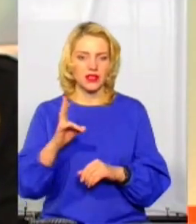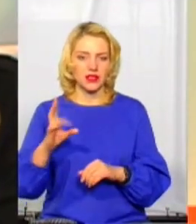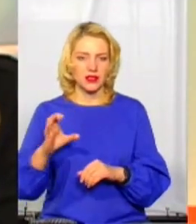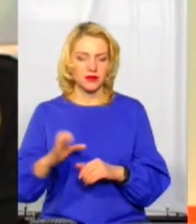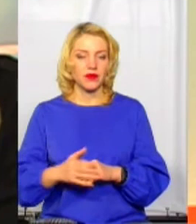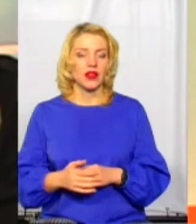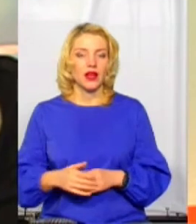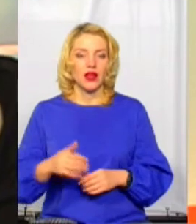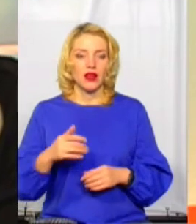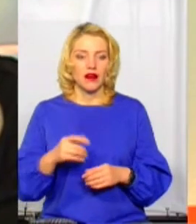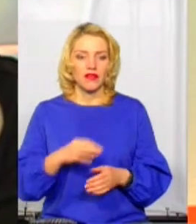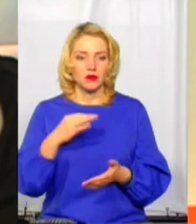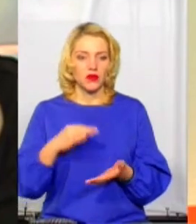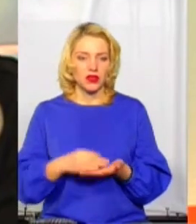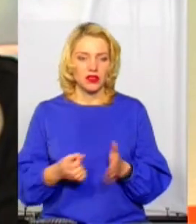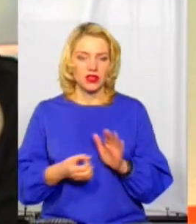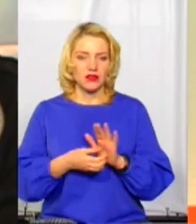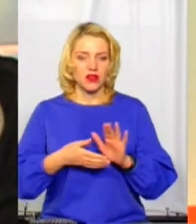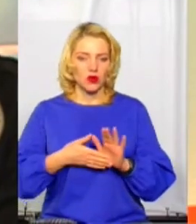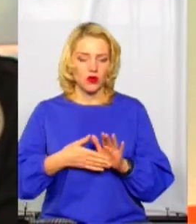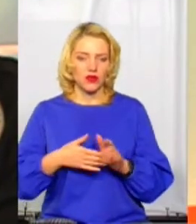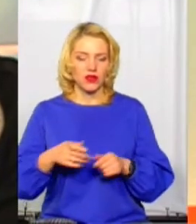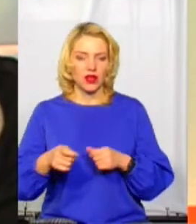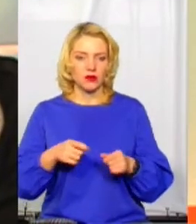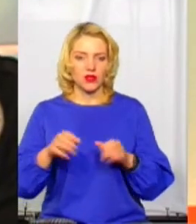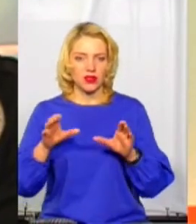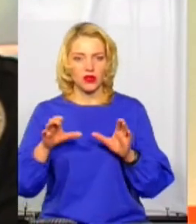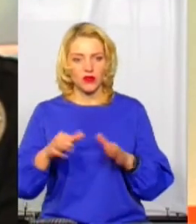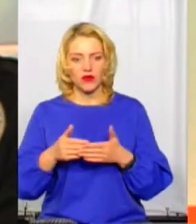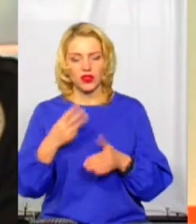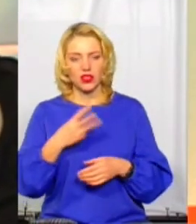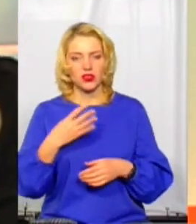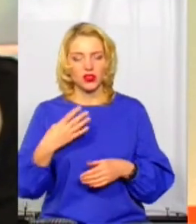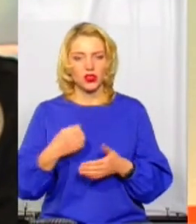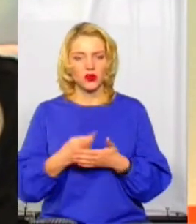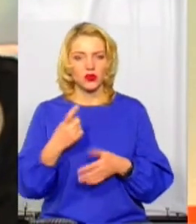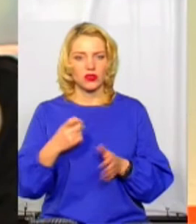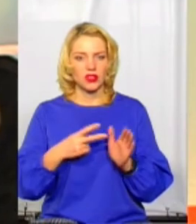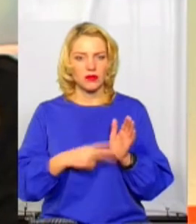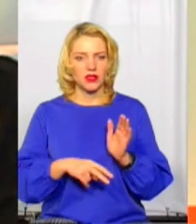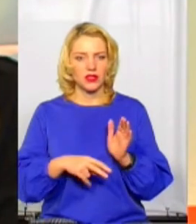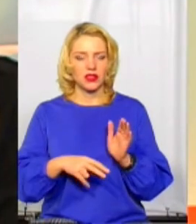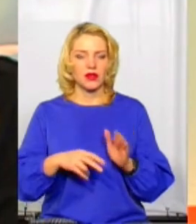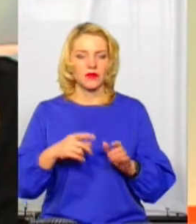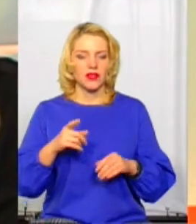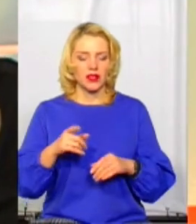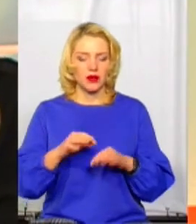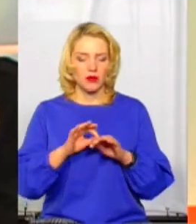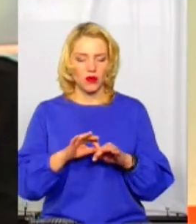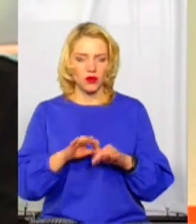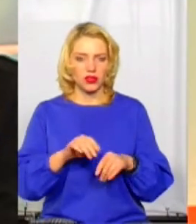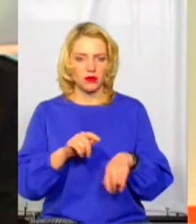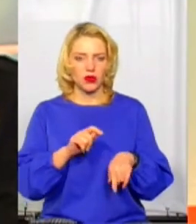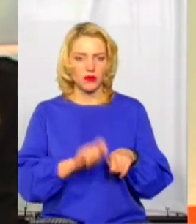відповідальність також встановлена адміністративним кодексом від 34 гривень до 70. Разом з цим, під час проведення рейдових